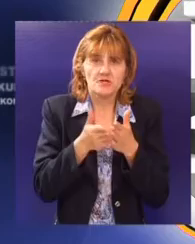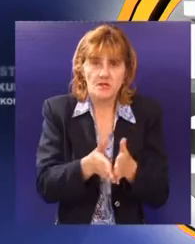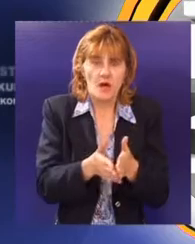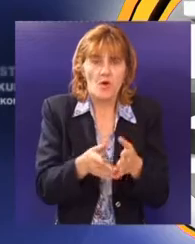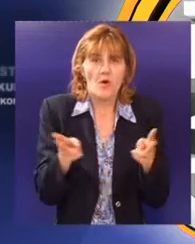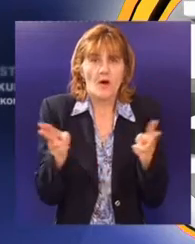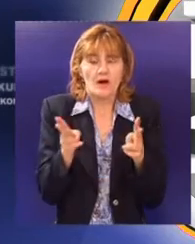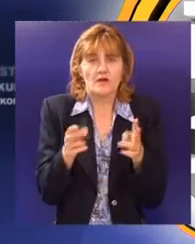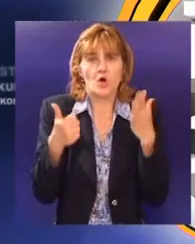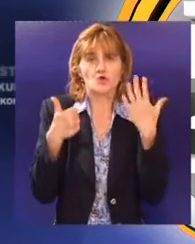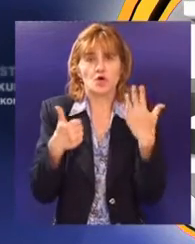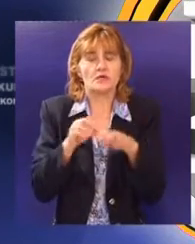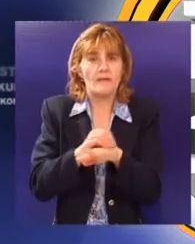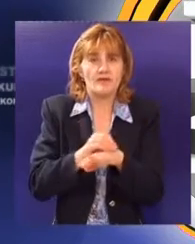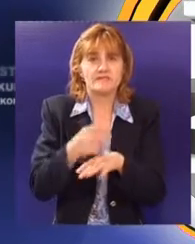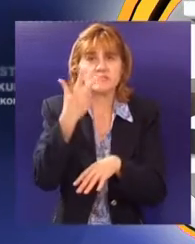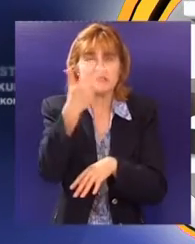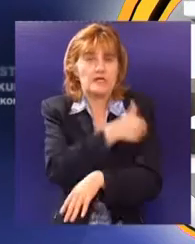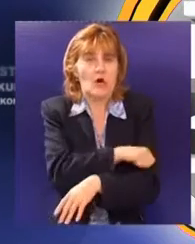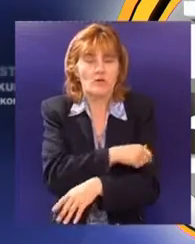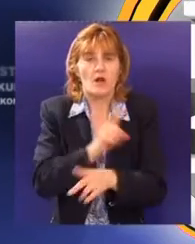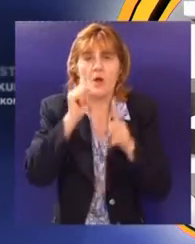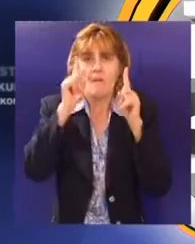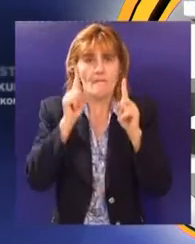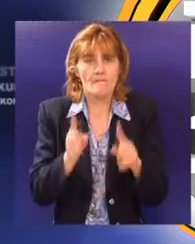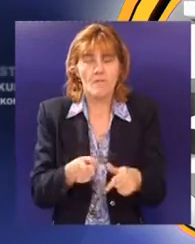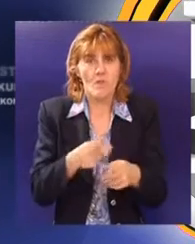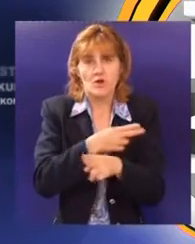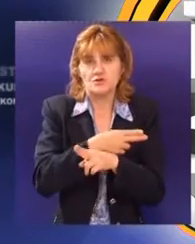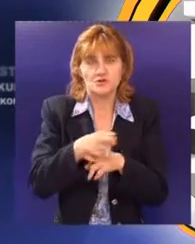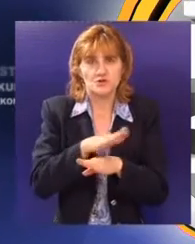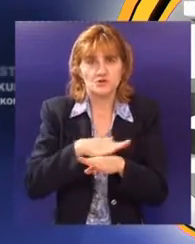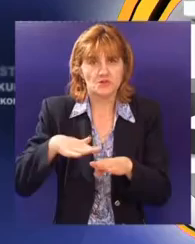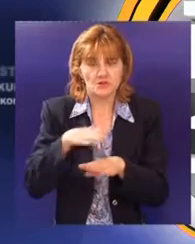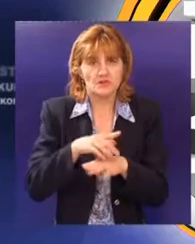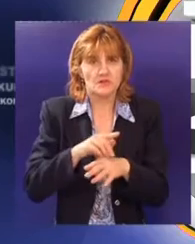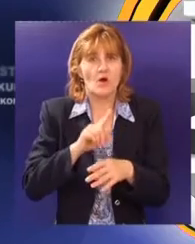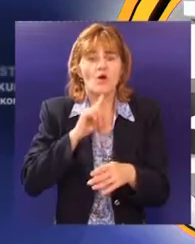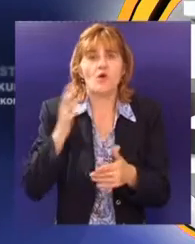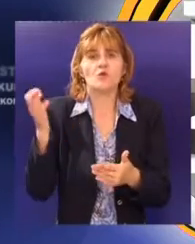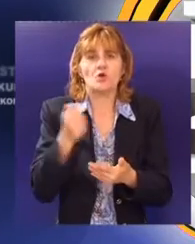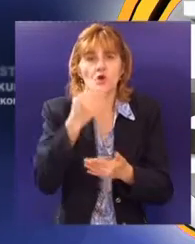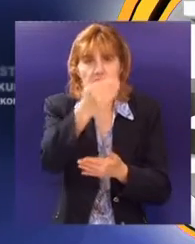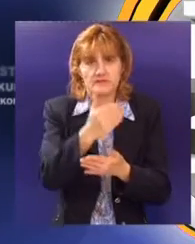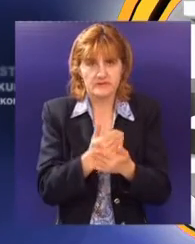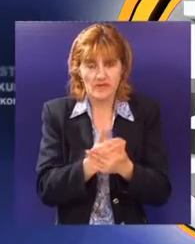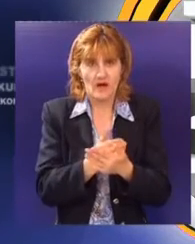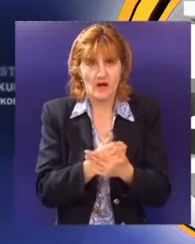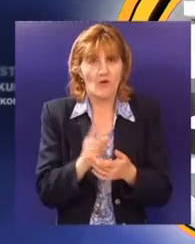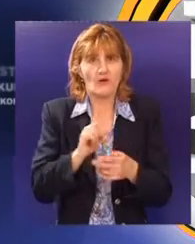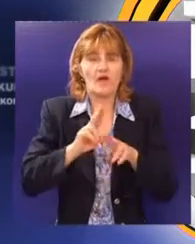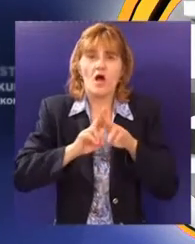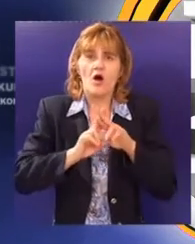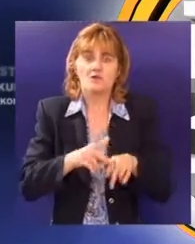za šest meseci, godinu ili tri godine moraš prilagoditi i nigde onaj ko je propis doneo nije te